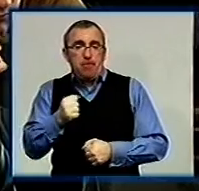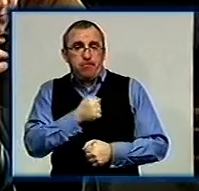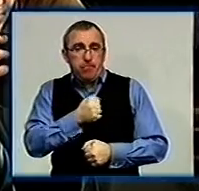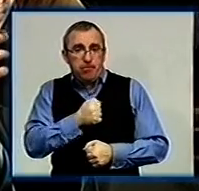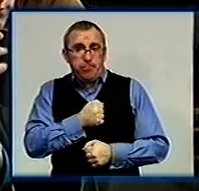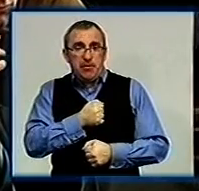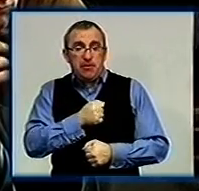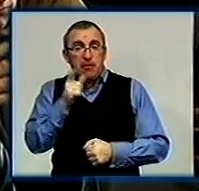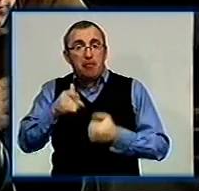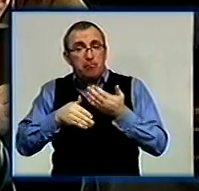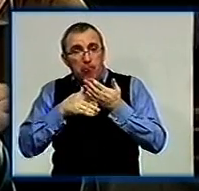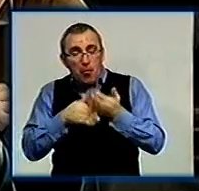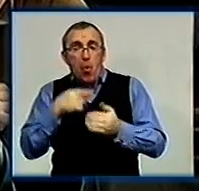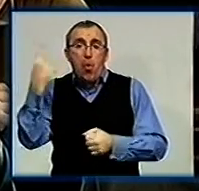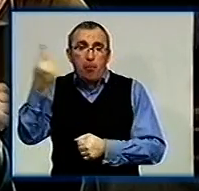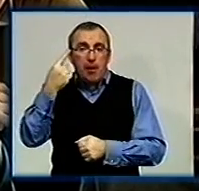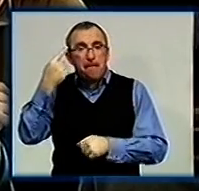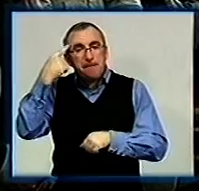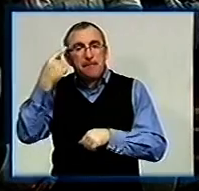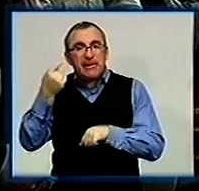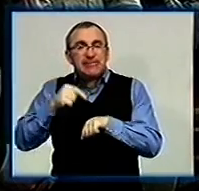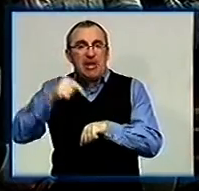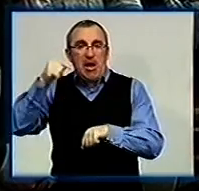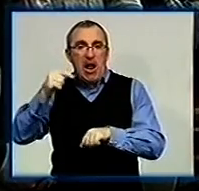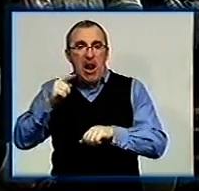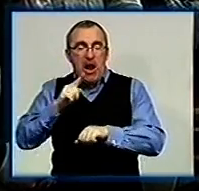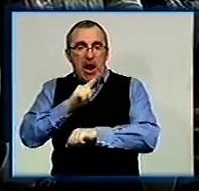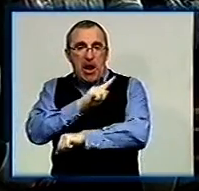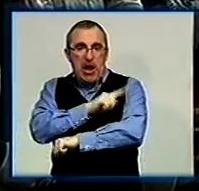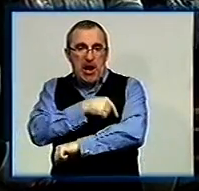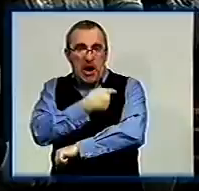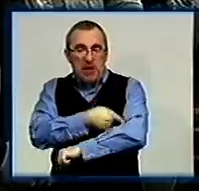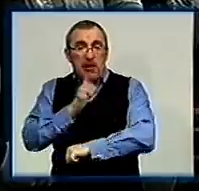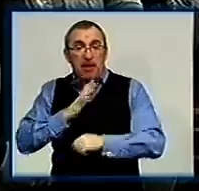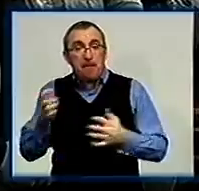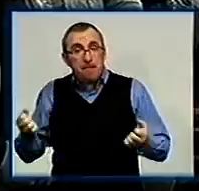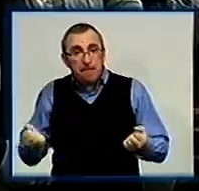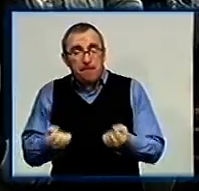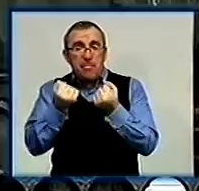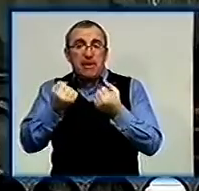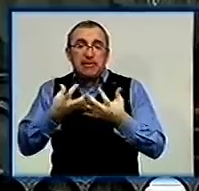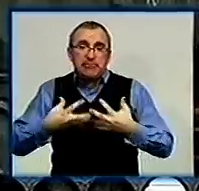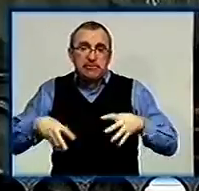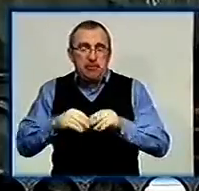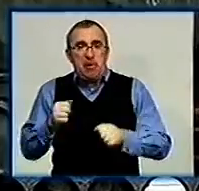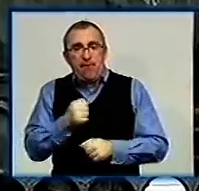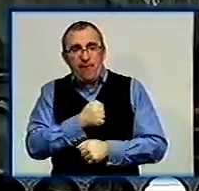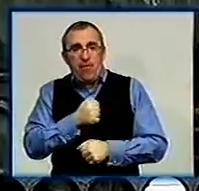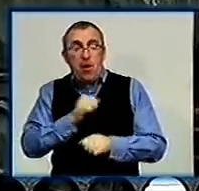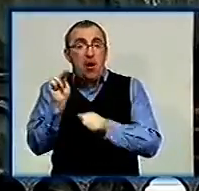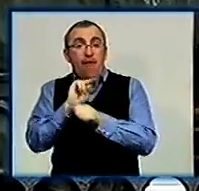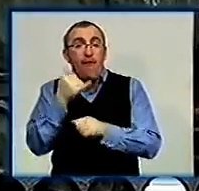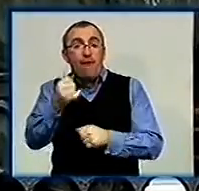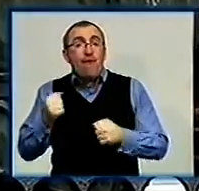Меддопомогу надають також обласна та психіатрична лікарні. За потреби психологічну підтримку отримують сім'ї військових. Лікування для